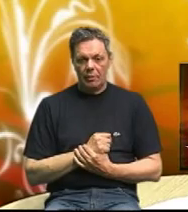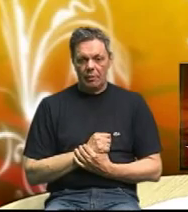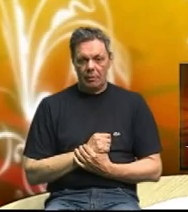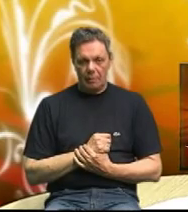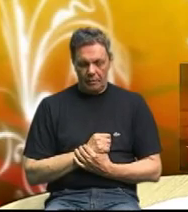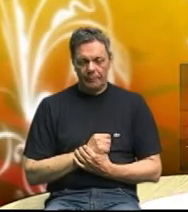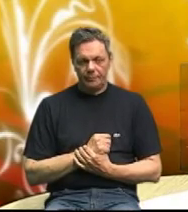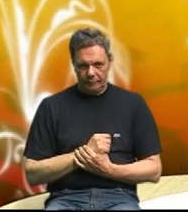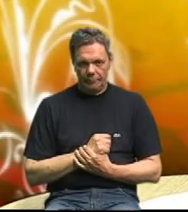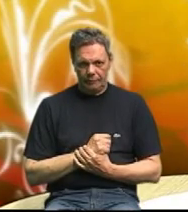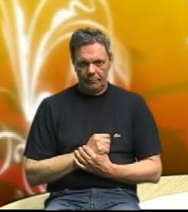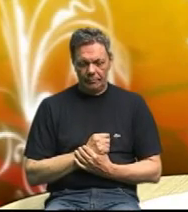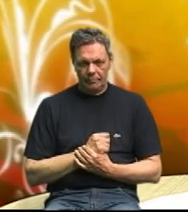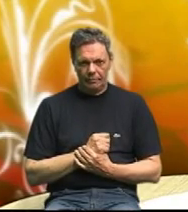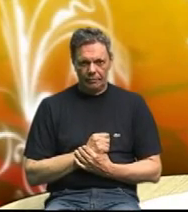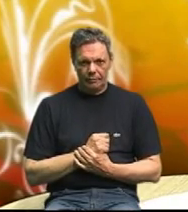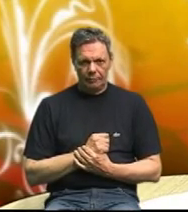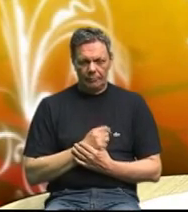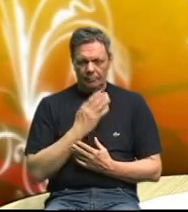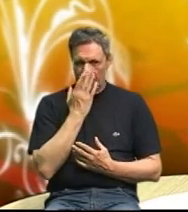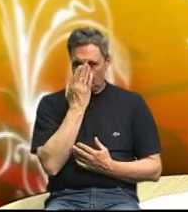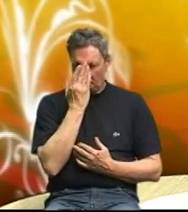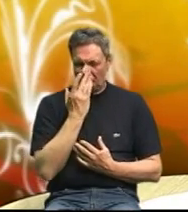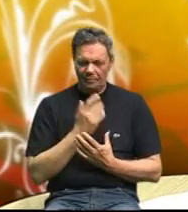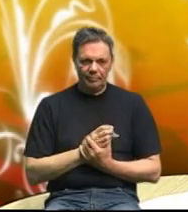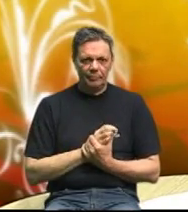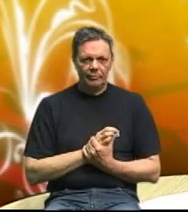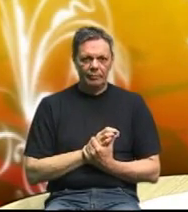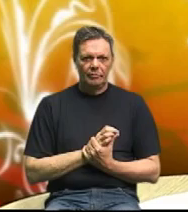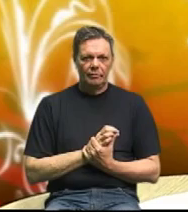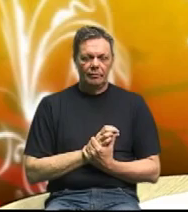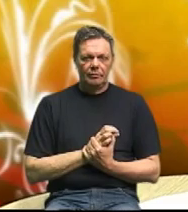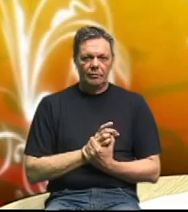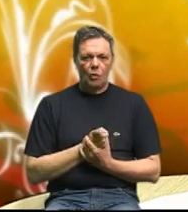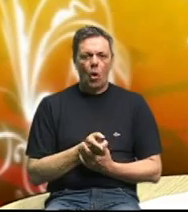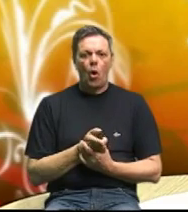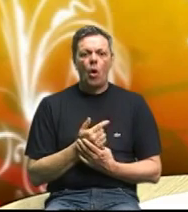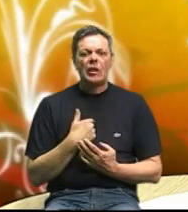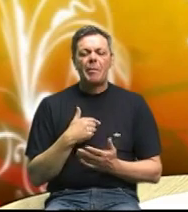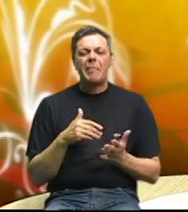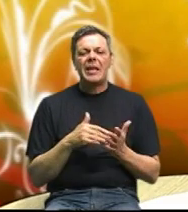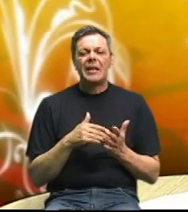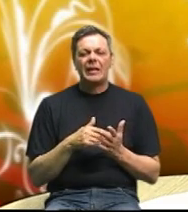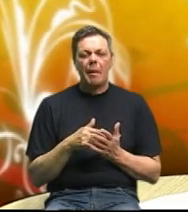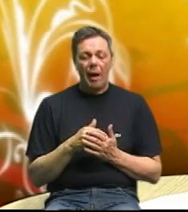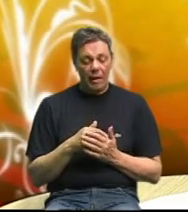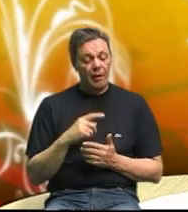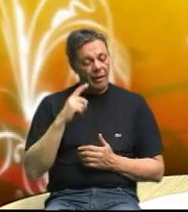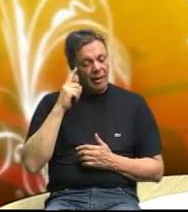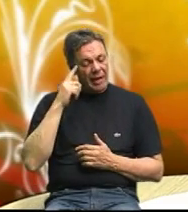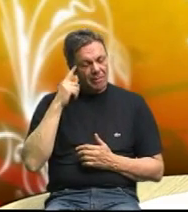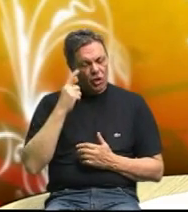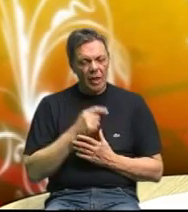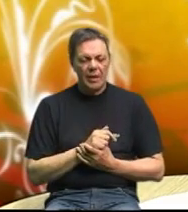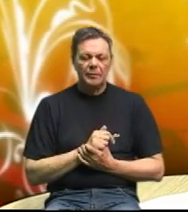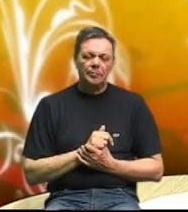što je surišna masnoća ili što je sol preko menim količinama onda bi mi trebali uprijeti svoje možda ne